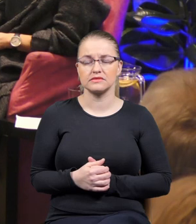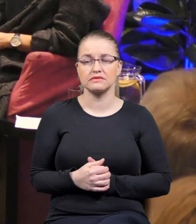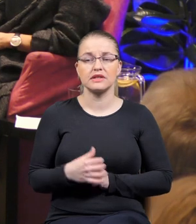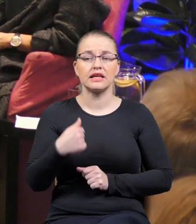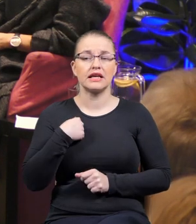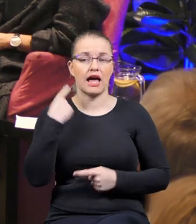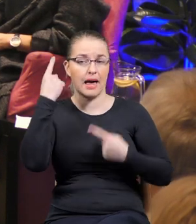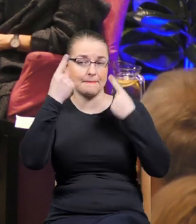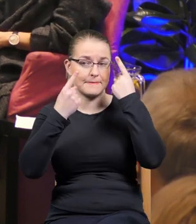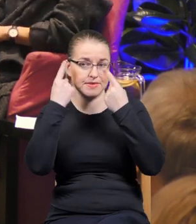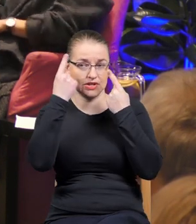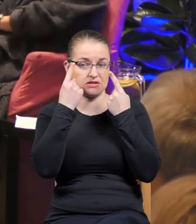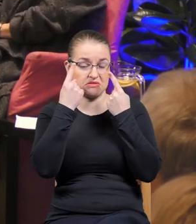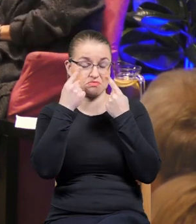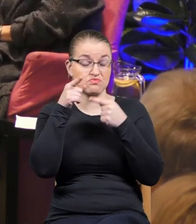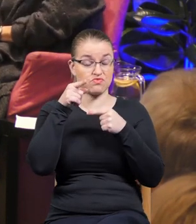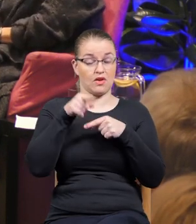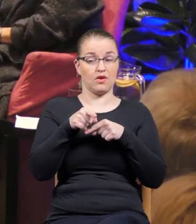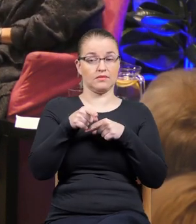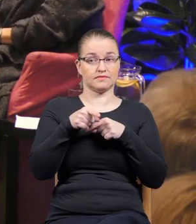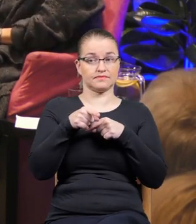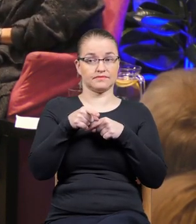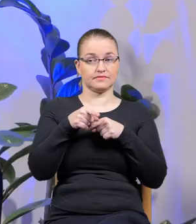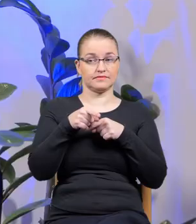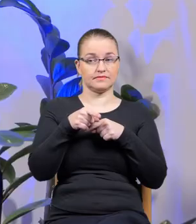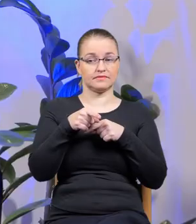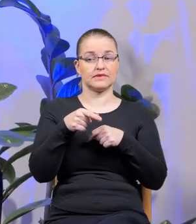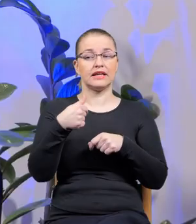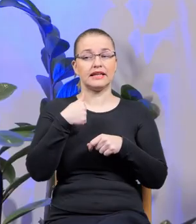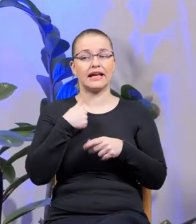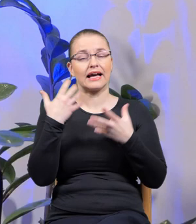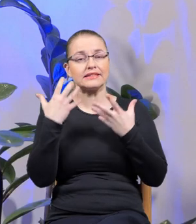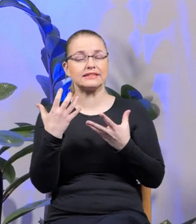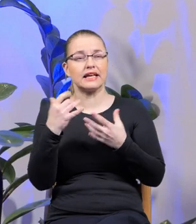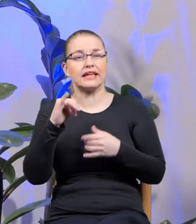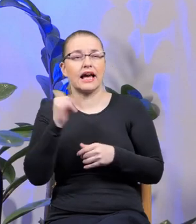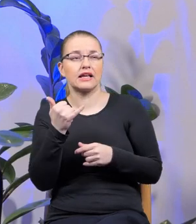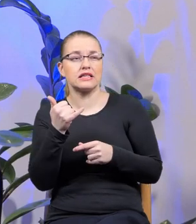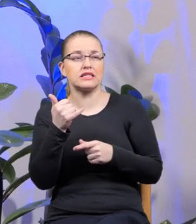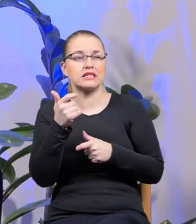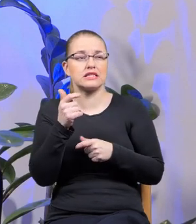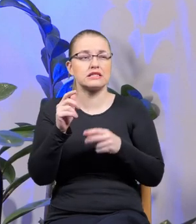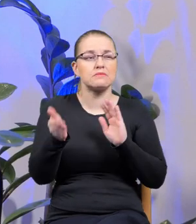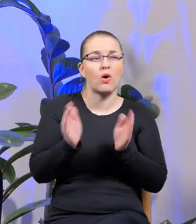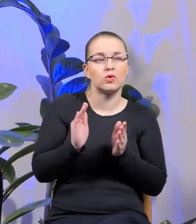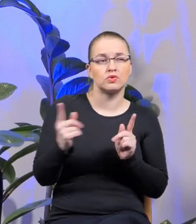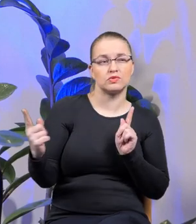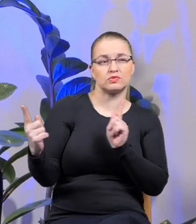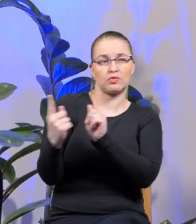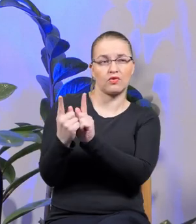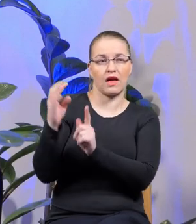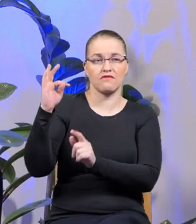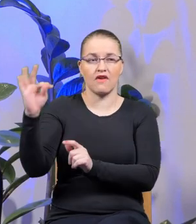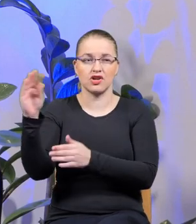Myślę, że to jest też tak, że chciałabym was jakoś spotkać w tym, co piszecie i spotkać